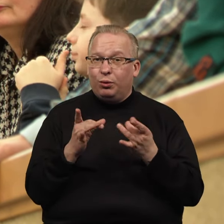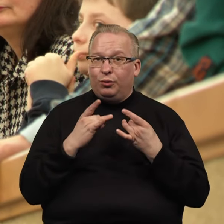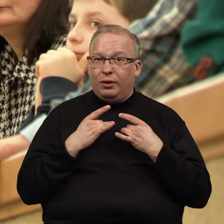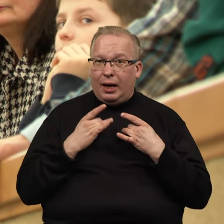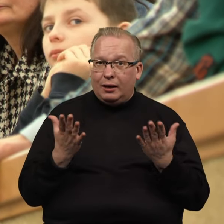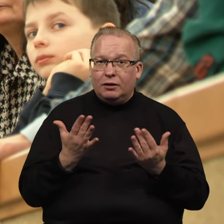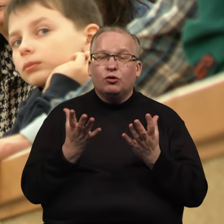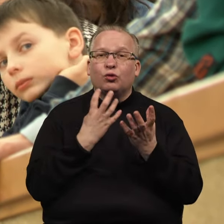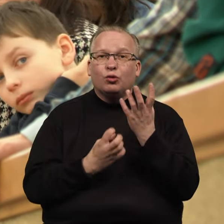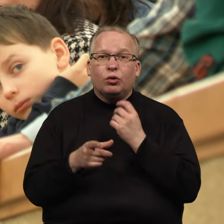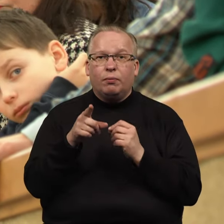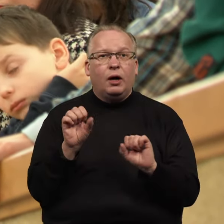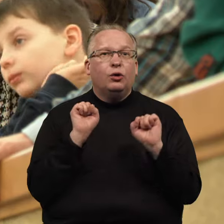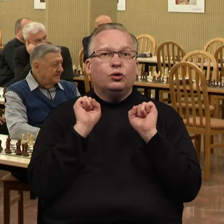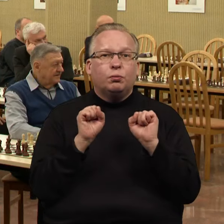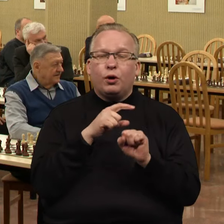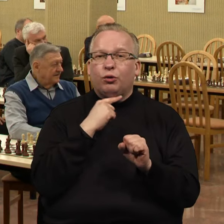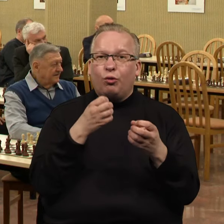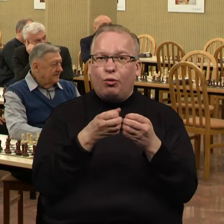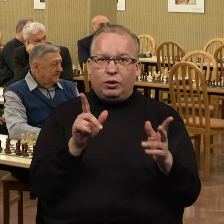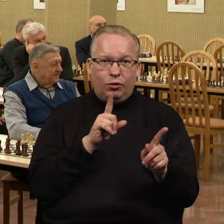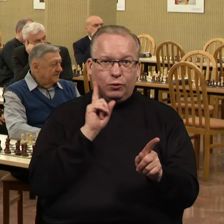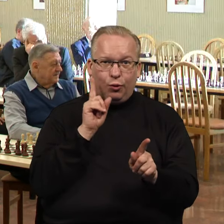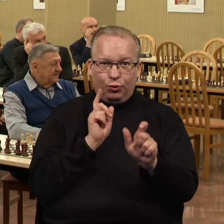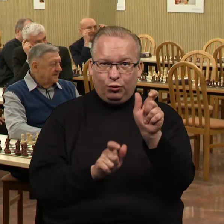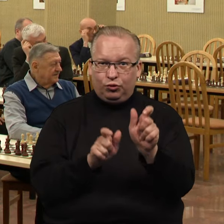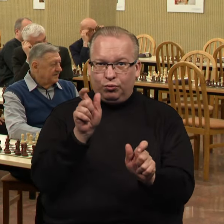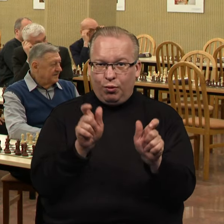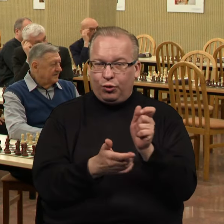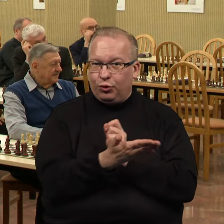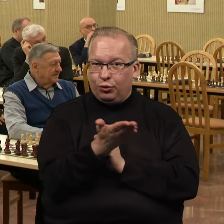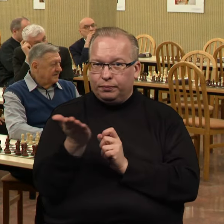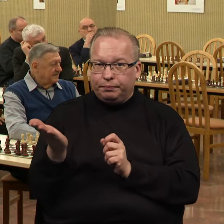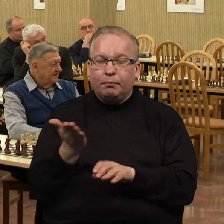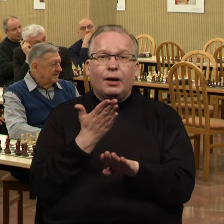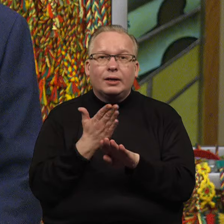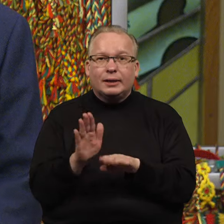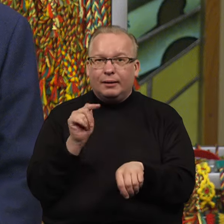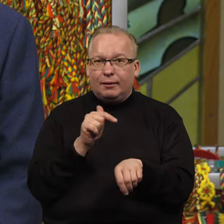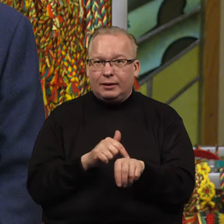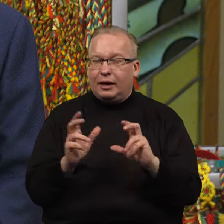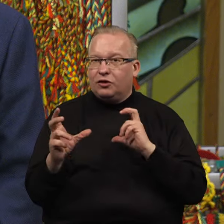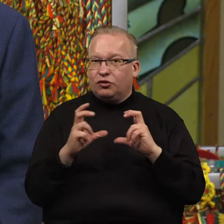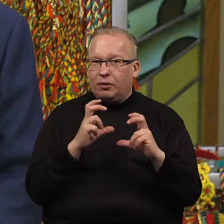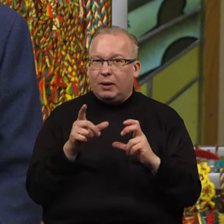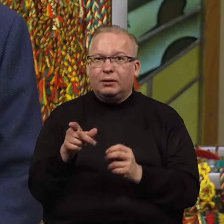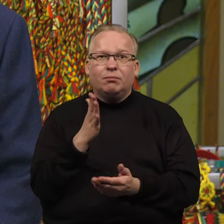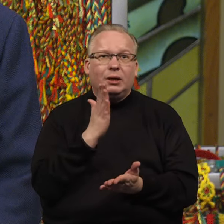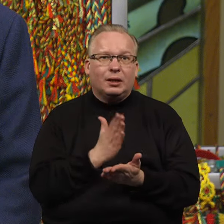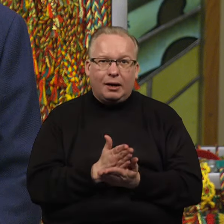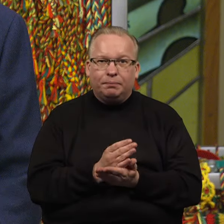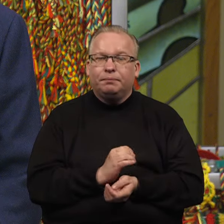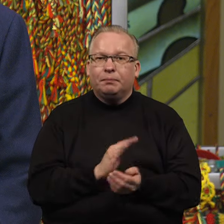siekiama sudominti šiuo sportu kuo daugiau jaunų žmonių. Skirkit laiką šachmatam. Šachmatai čia yra